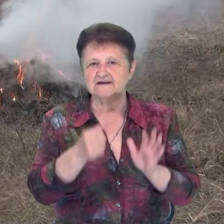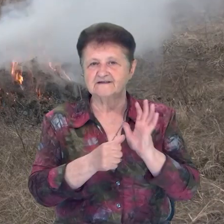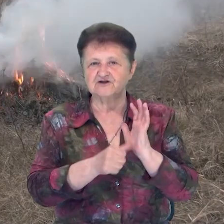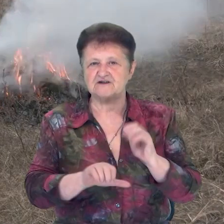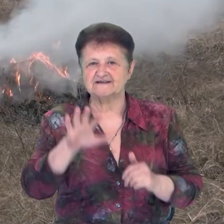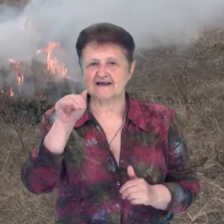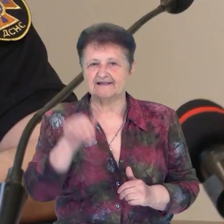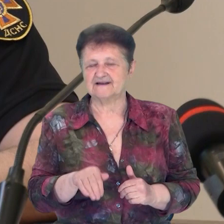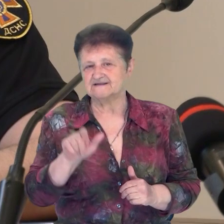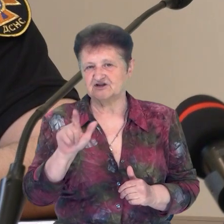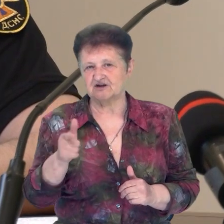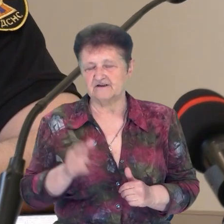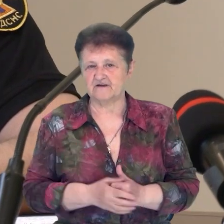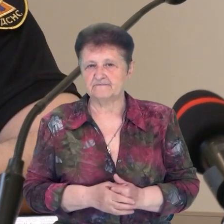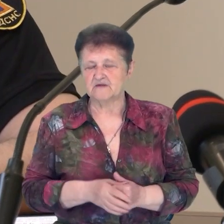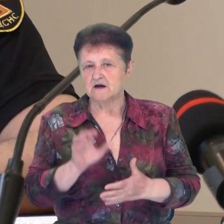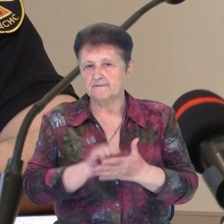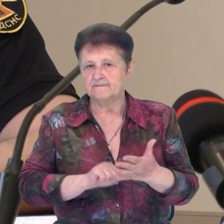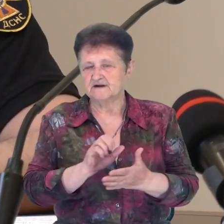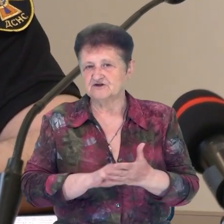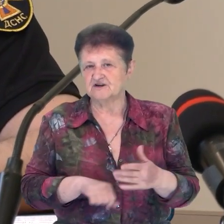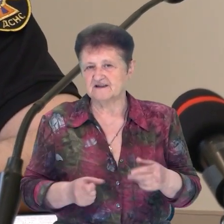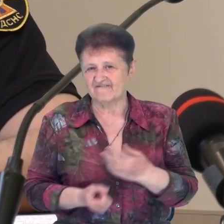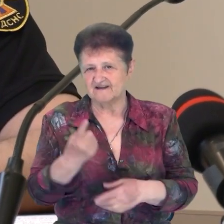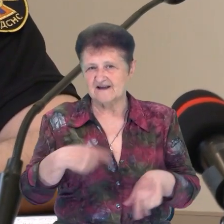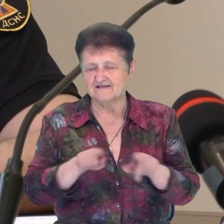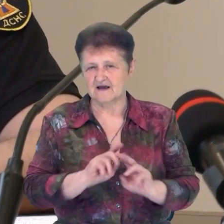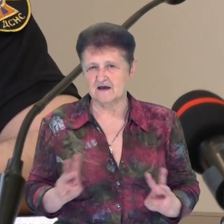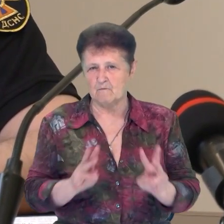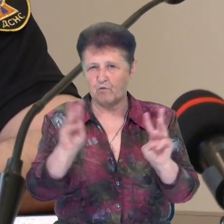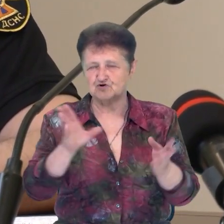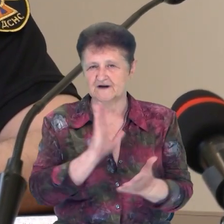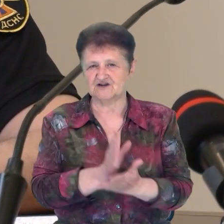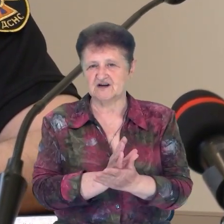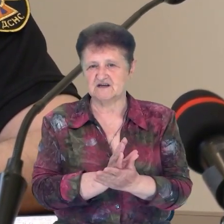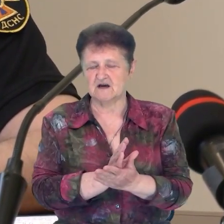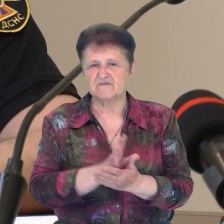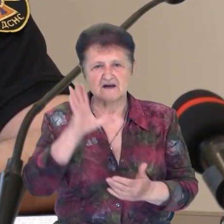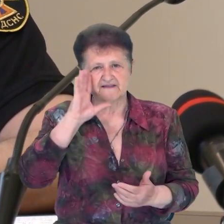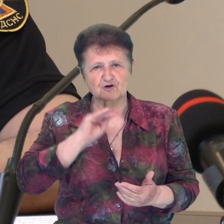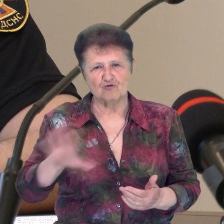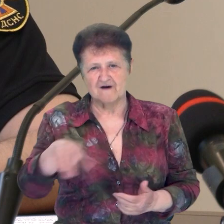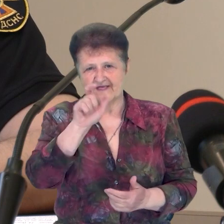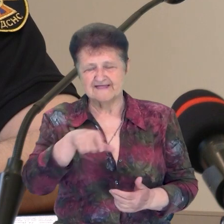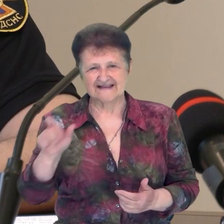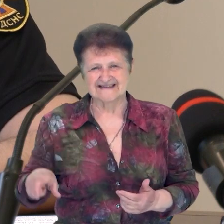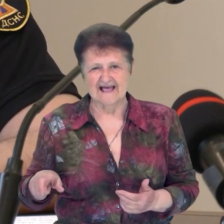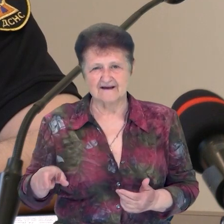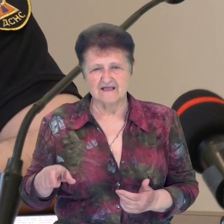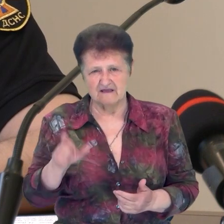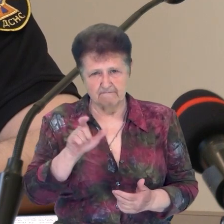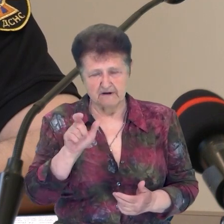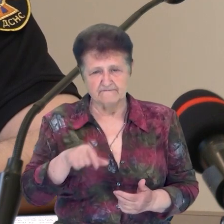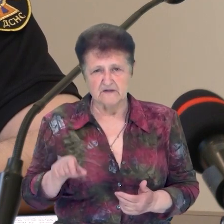тисяч гривень. Основними причинами виникнення таких пожеж є ігнорування населенням або суб'єктивним господаруванням.